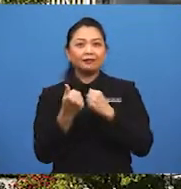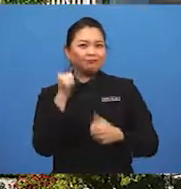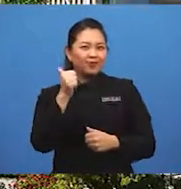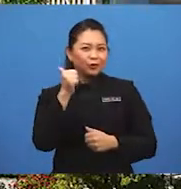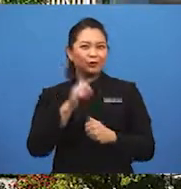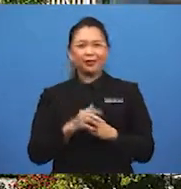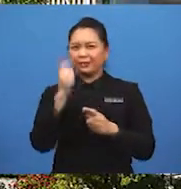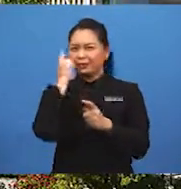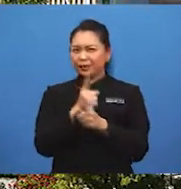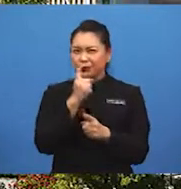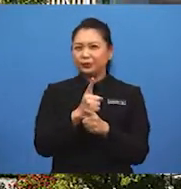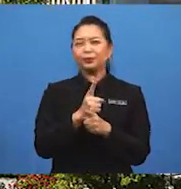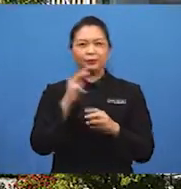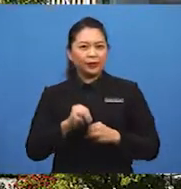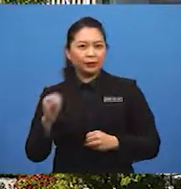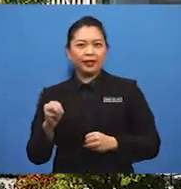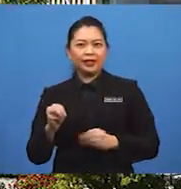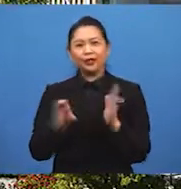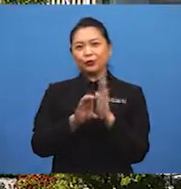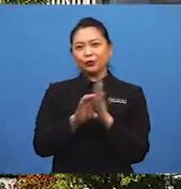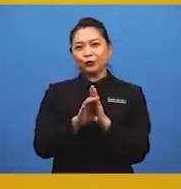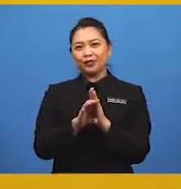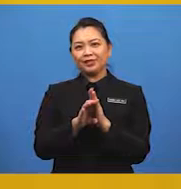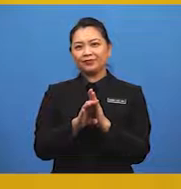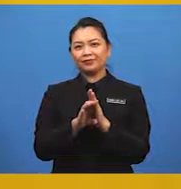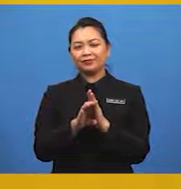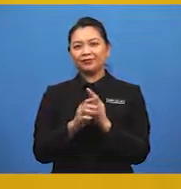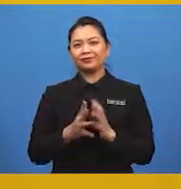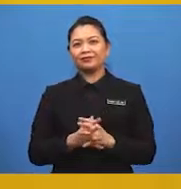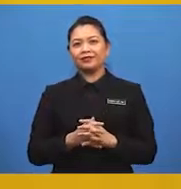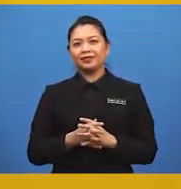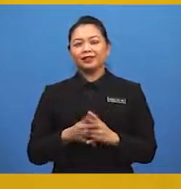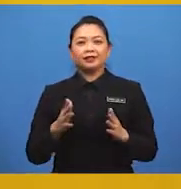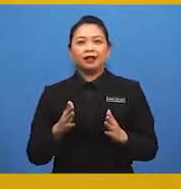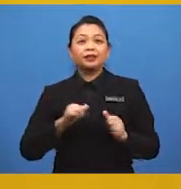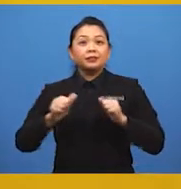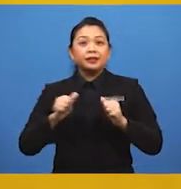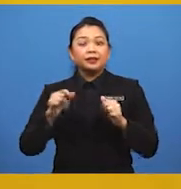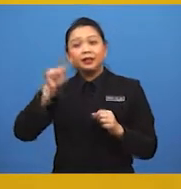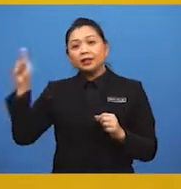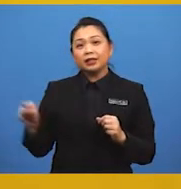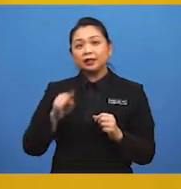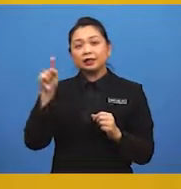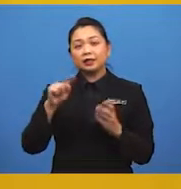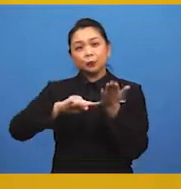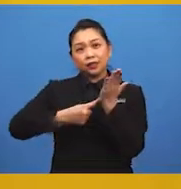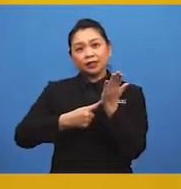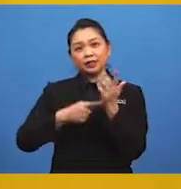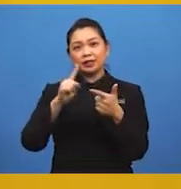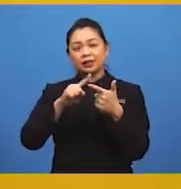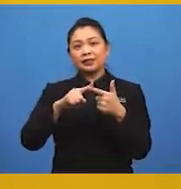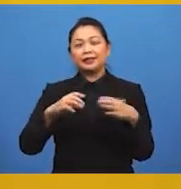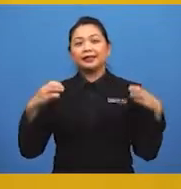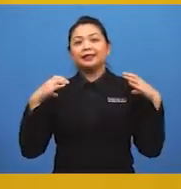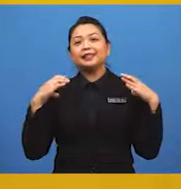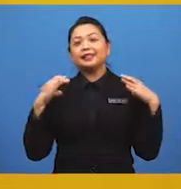Bagus! Tepat sekali, murid-murid. Contohnya ialah kempeng jom kita semula dan kempeng